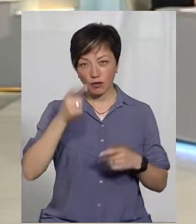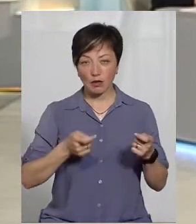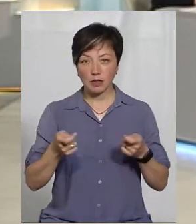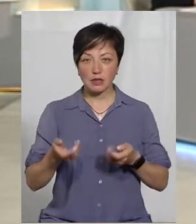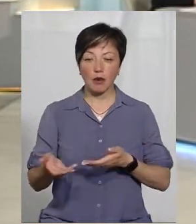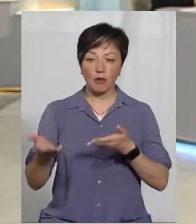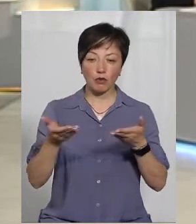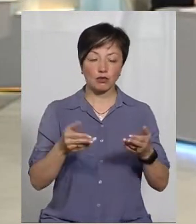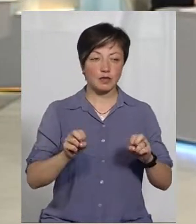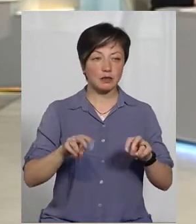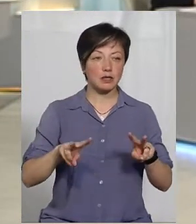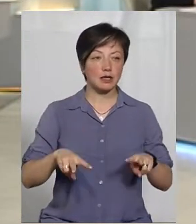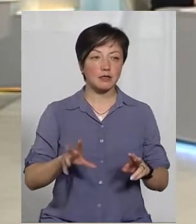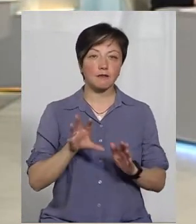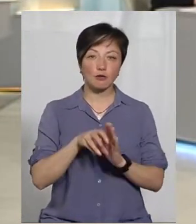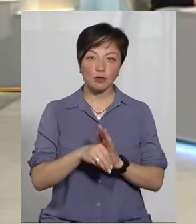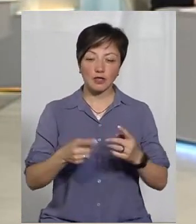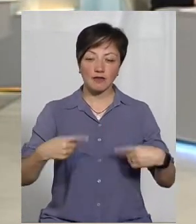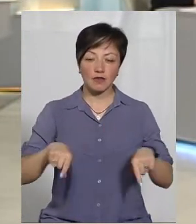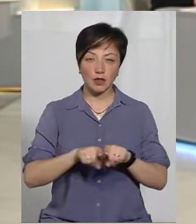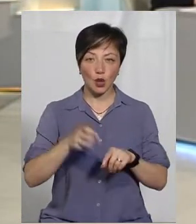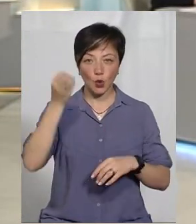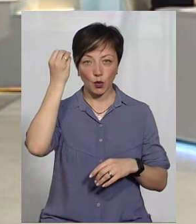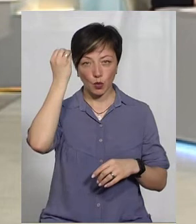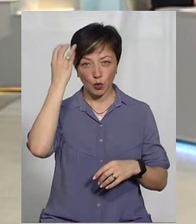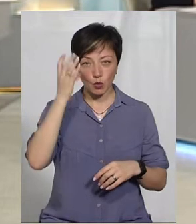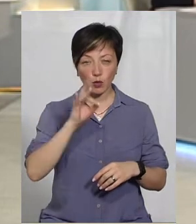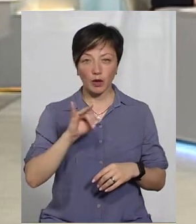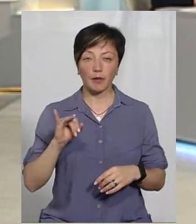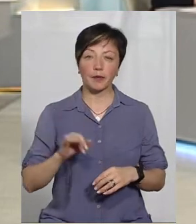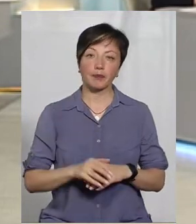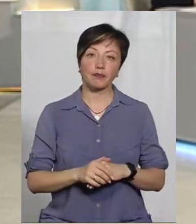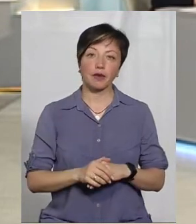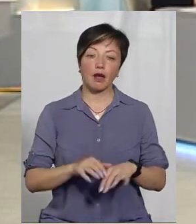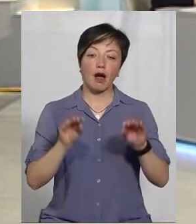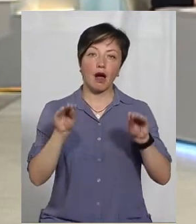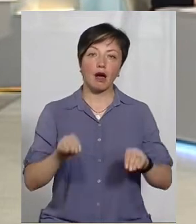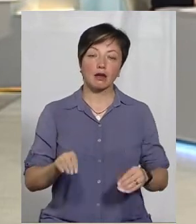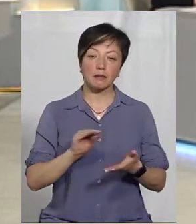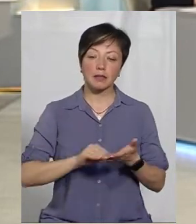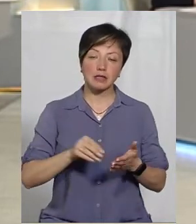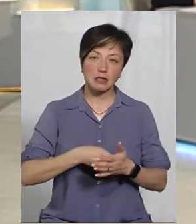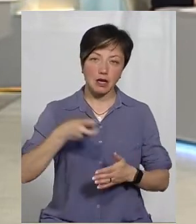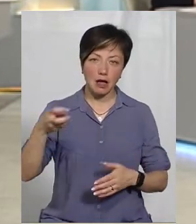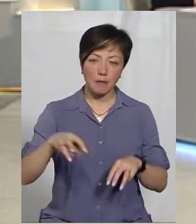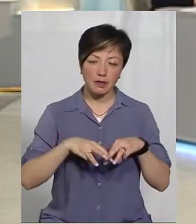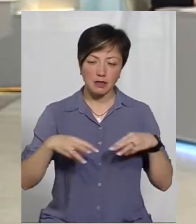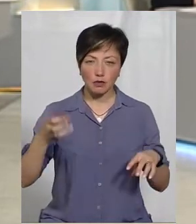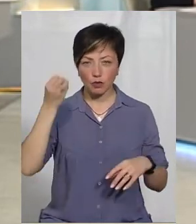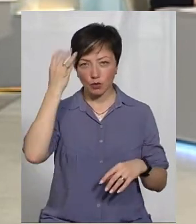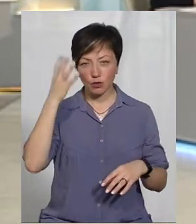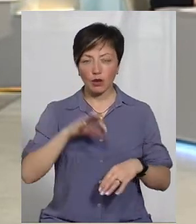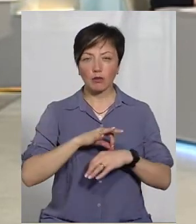адміністрації запрошували спеціалістів, в тому числі з відділу культури, складали акти, писали в Міністерство культури,